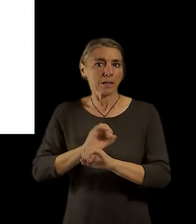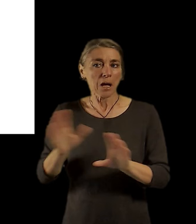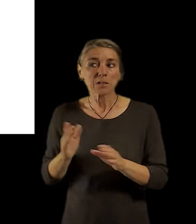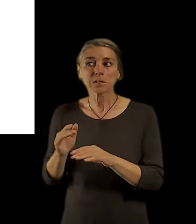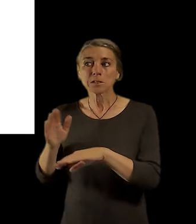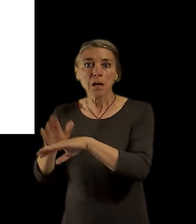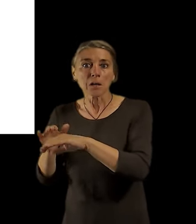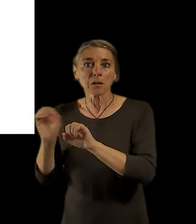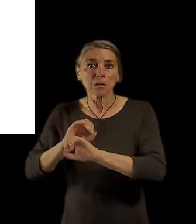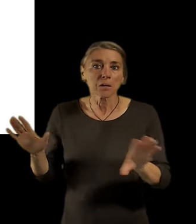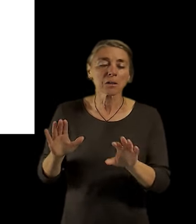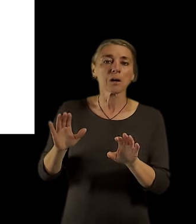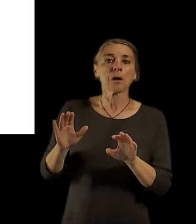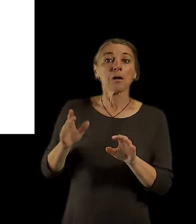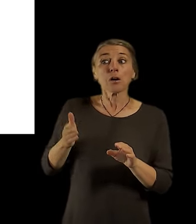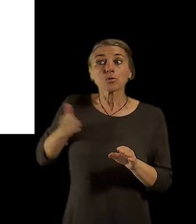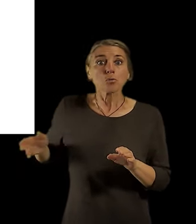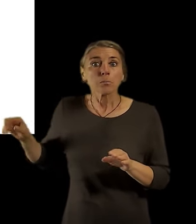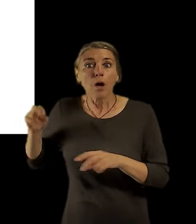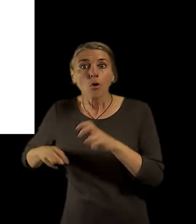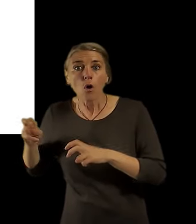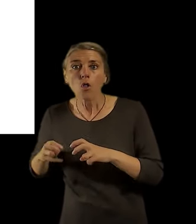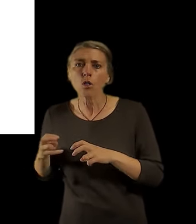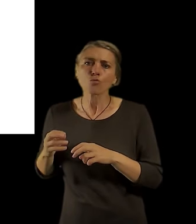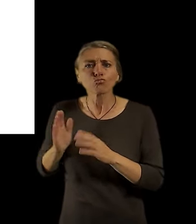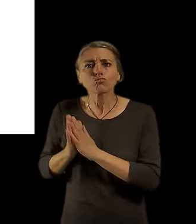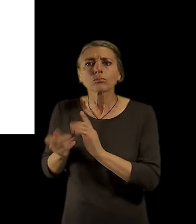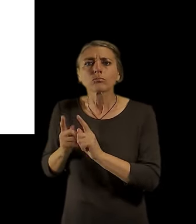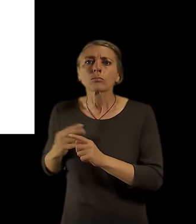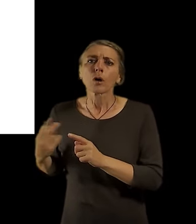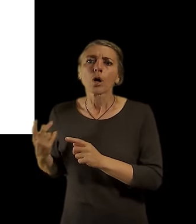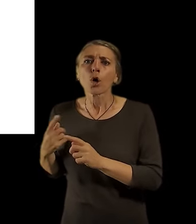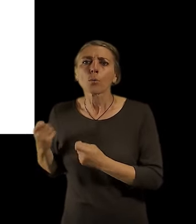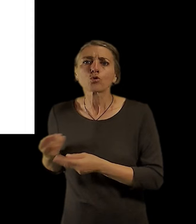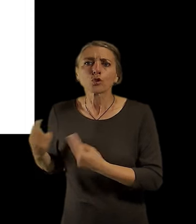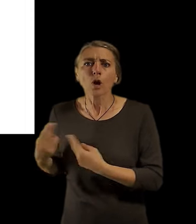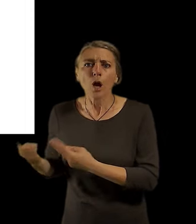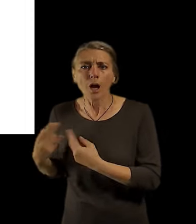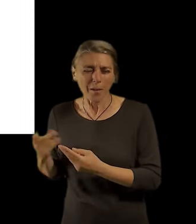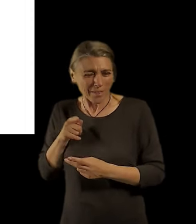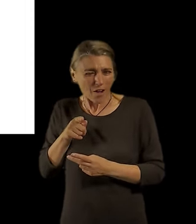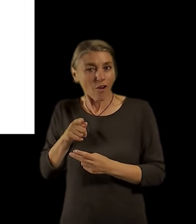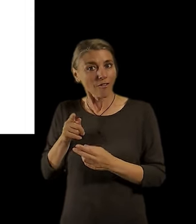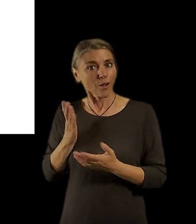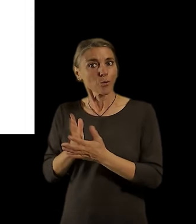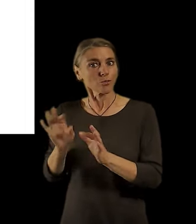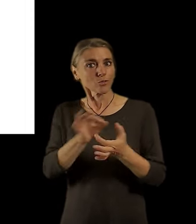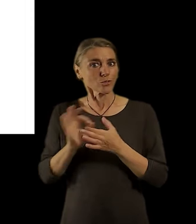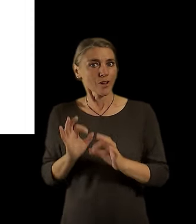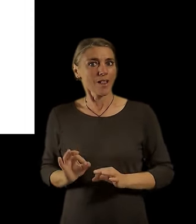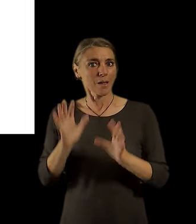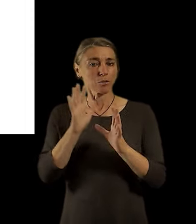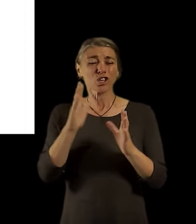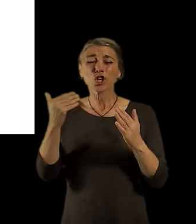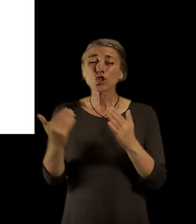Chtěla bych tomu ještě doplnit v rychlosti, že to není až tak úplně nové. Že vlastně v 70. letech jako